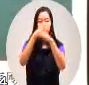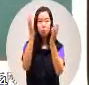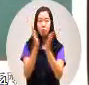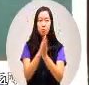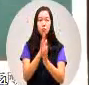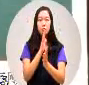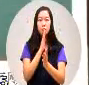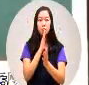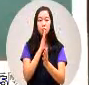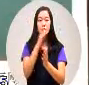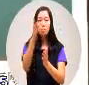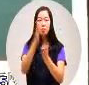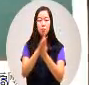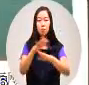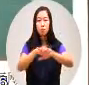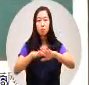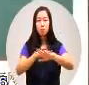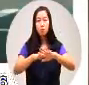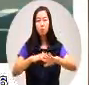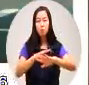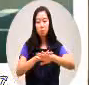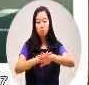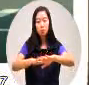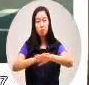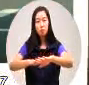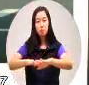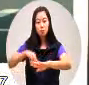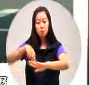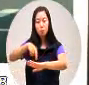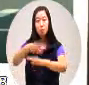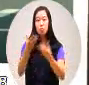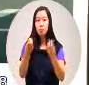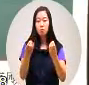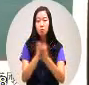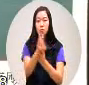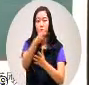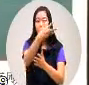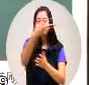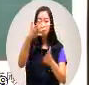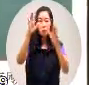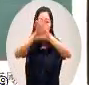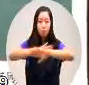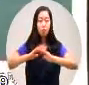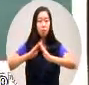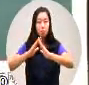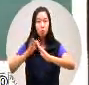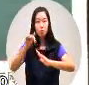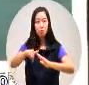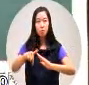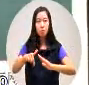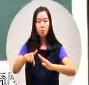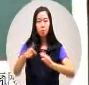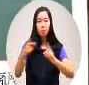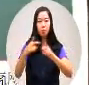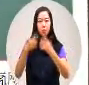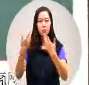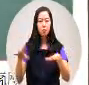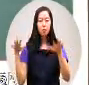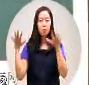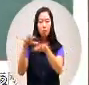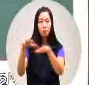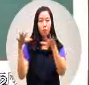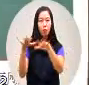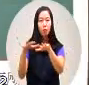没有一个斑马线你看八八夜市八八夜市这还有很多人在出立